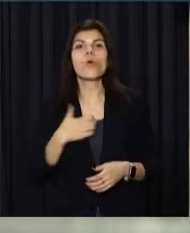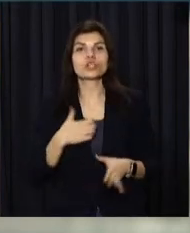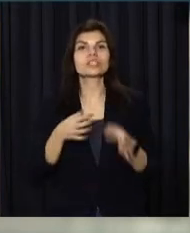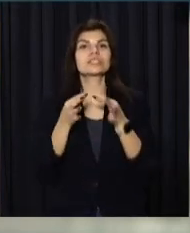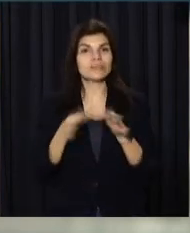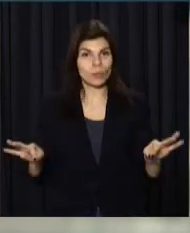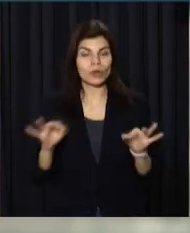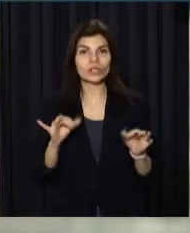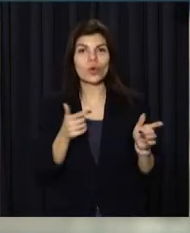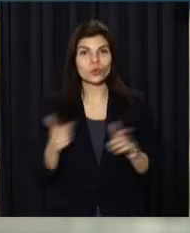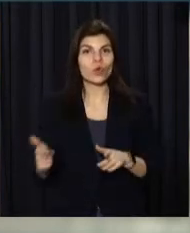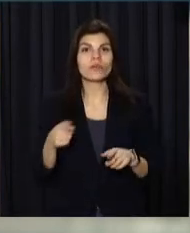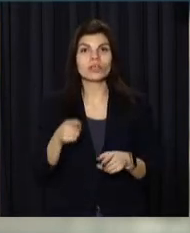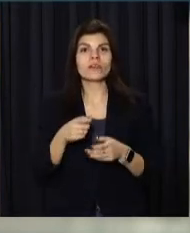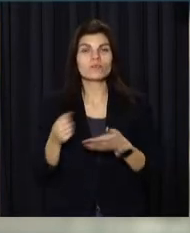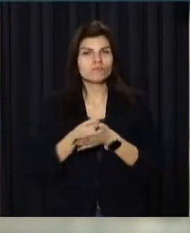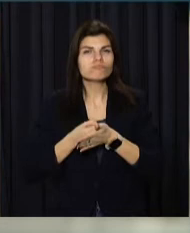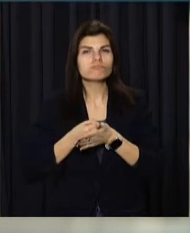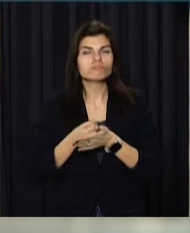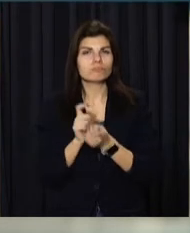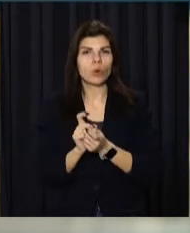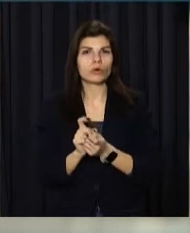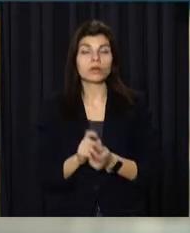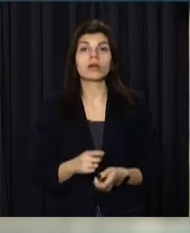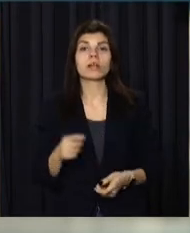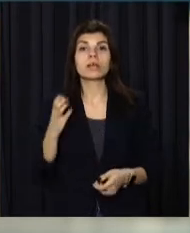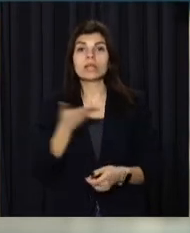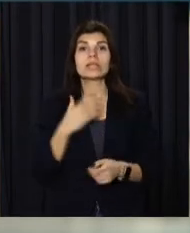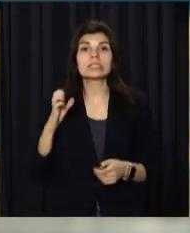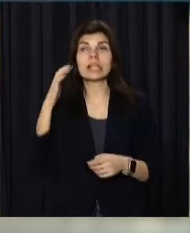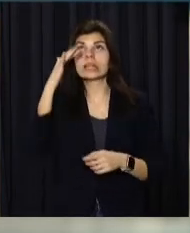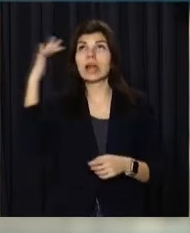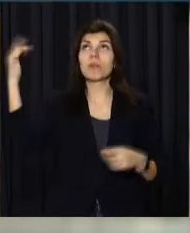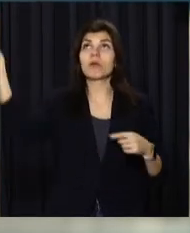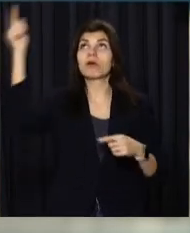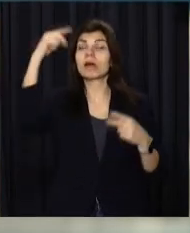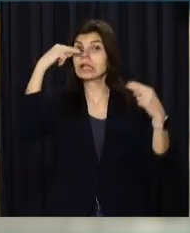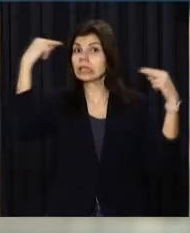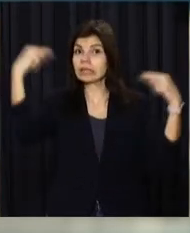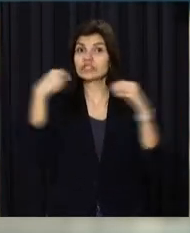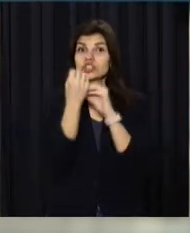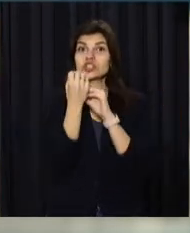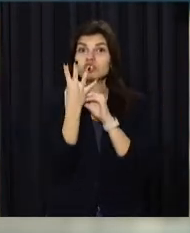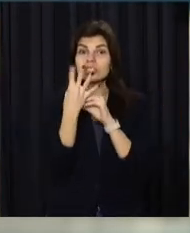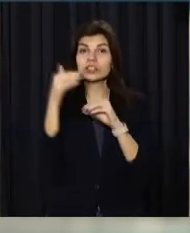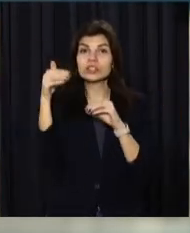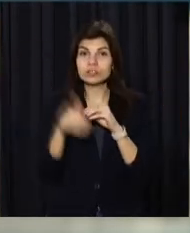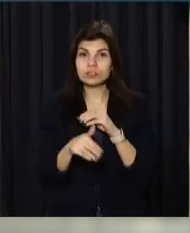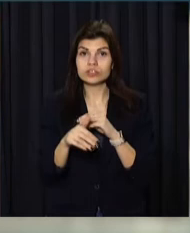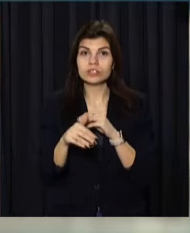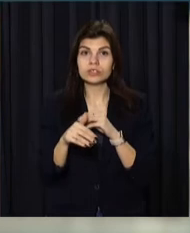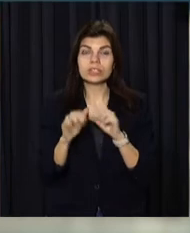хочемо свободи і готові її виборювати. На нас з неба дивляться 14